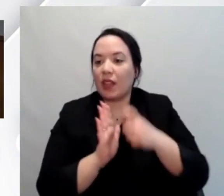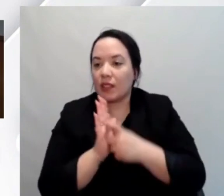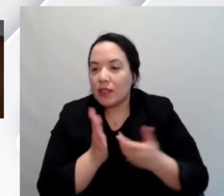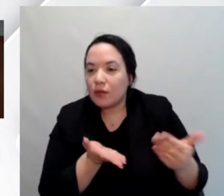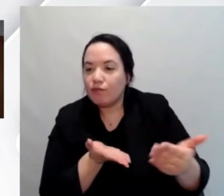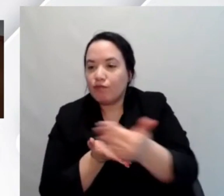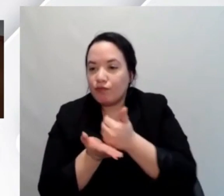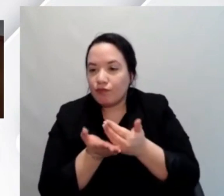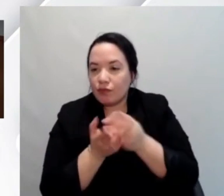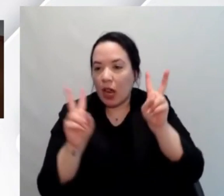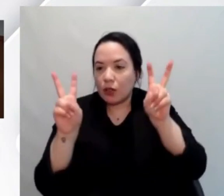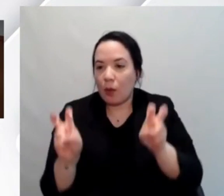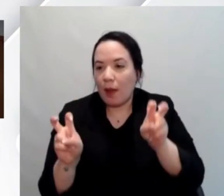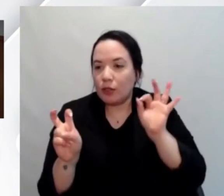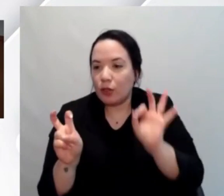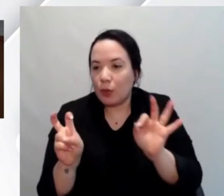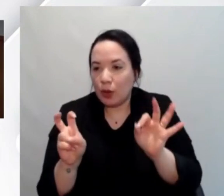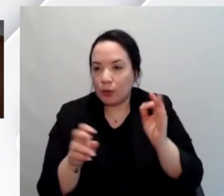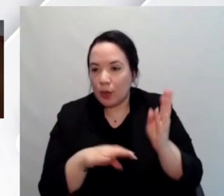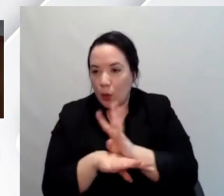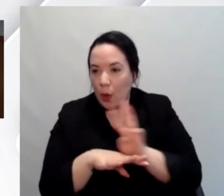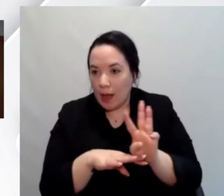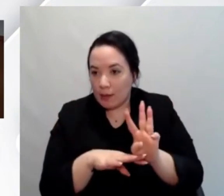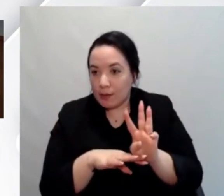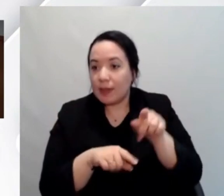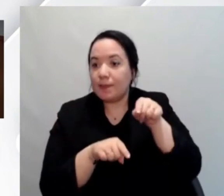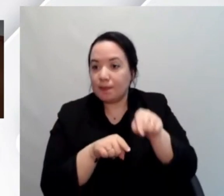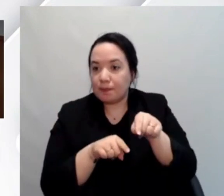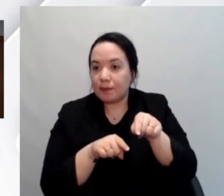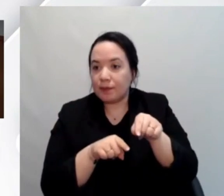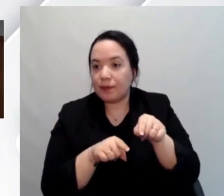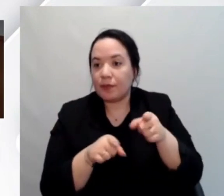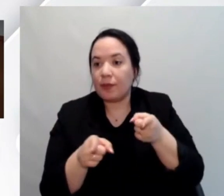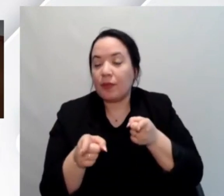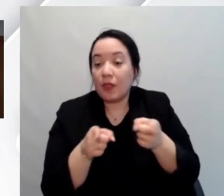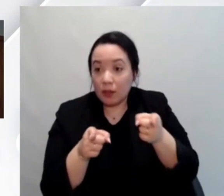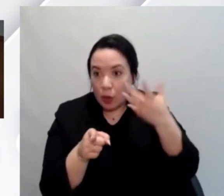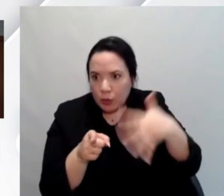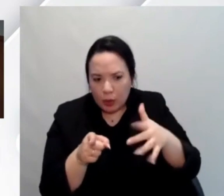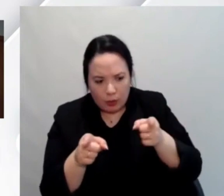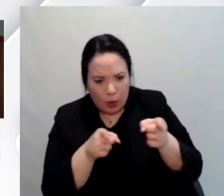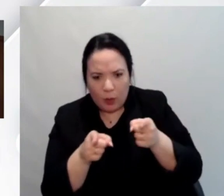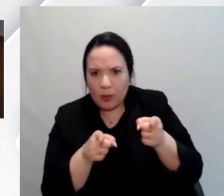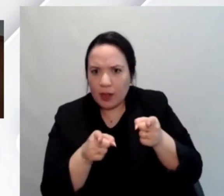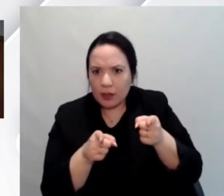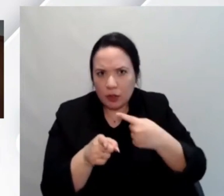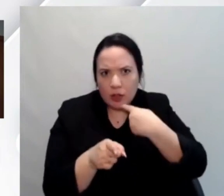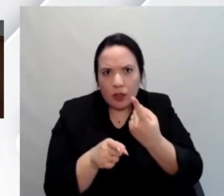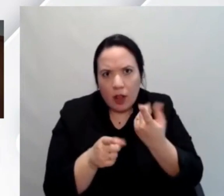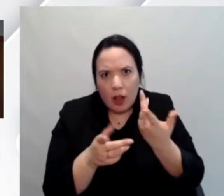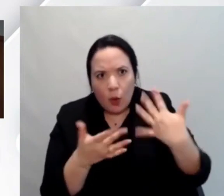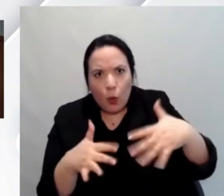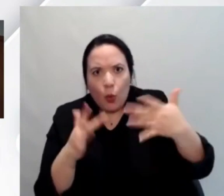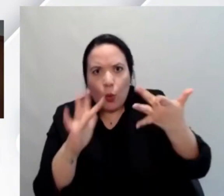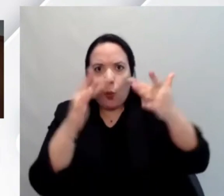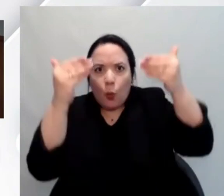primordiale, dove ci si elogiava dell'esistenza di milioni di pagine